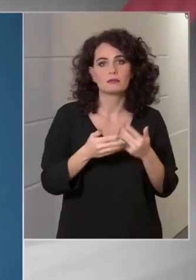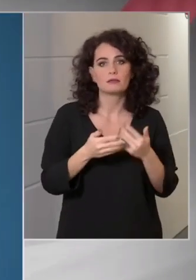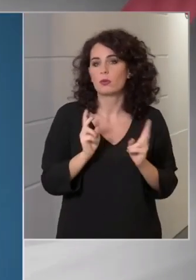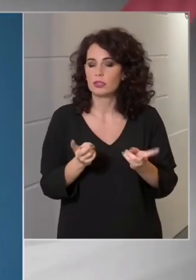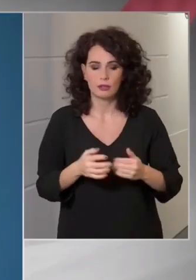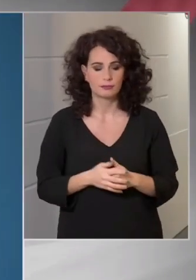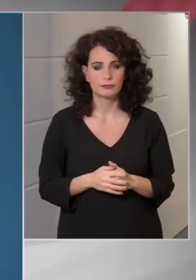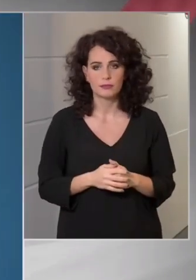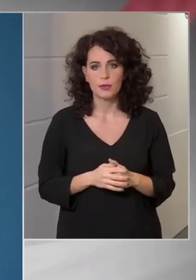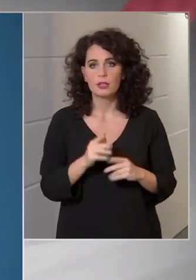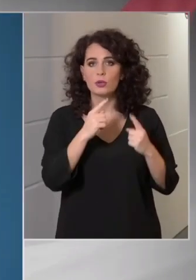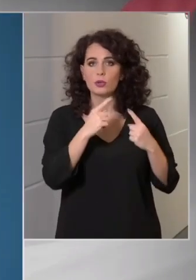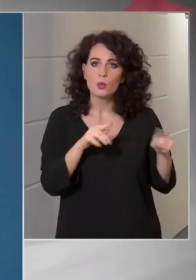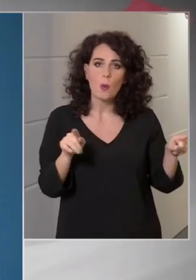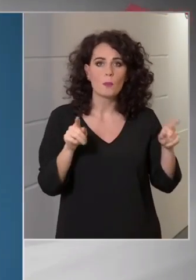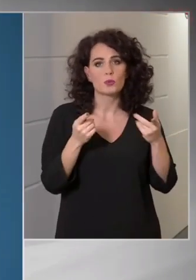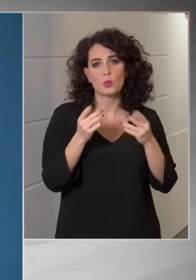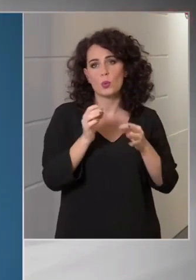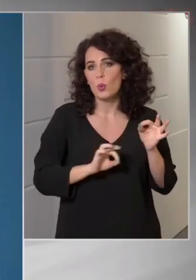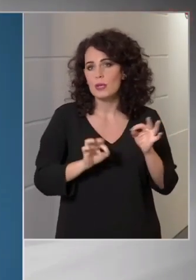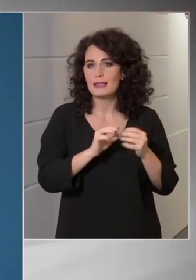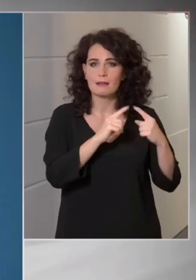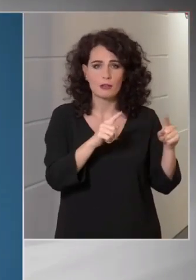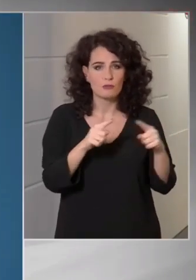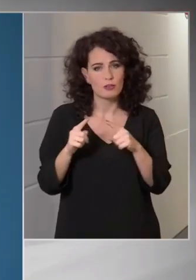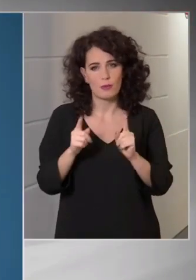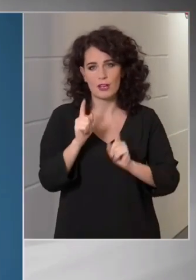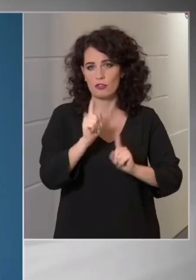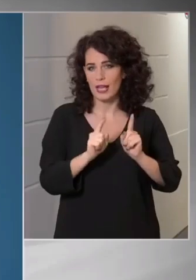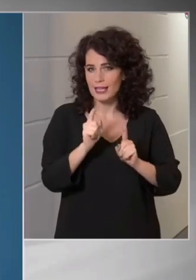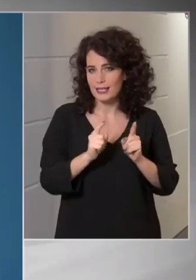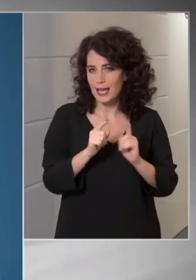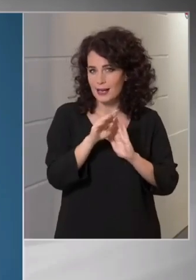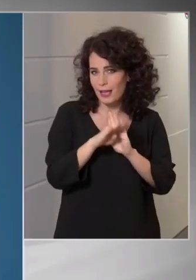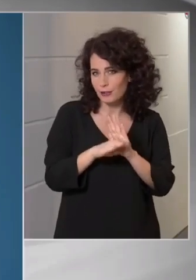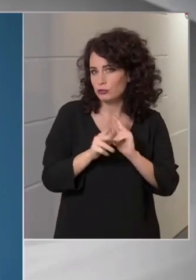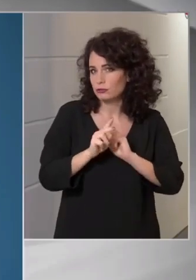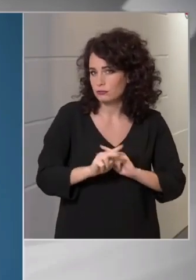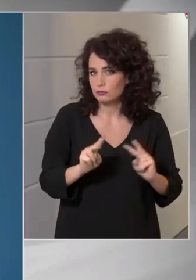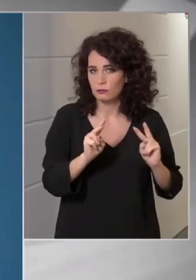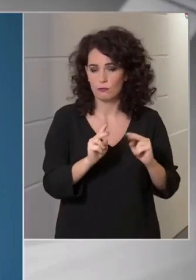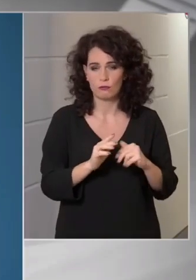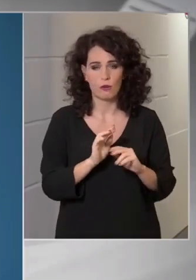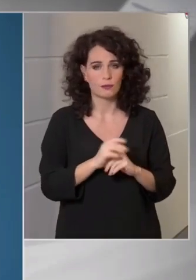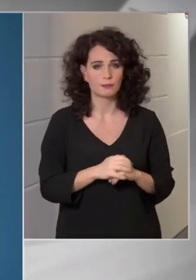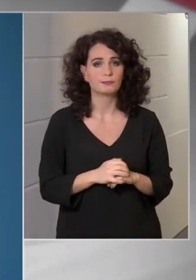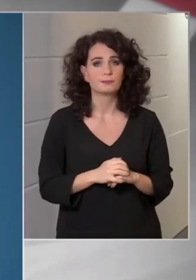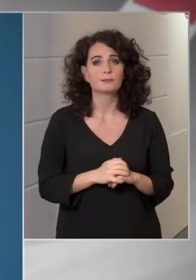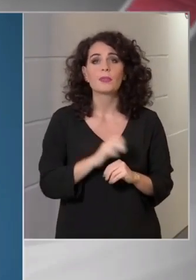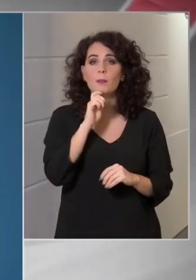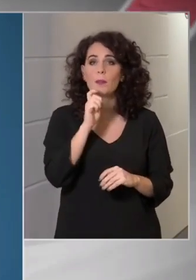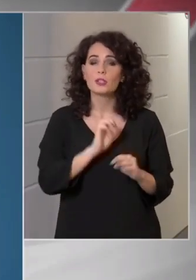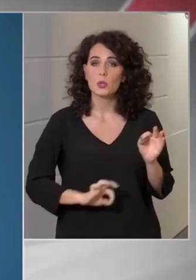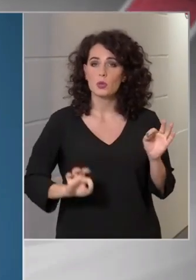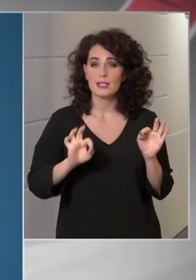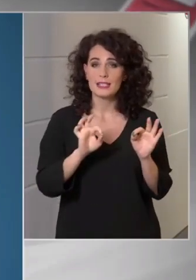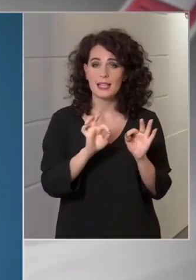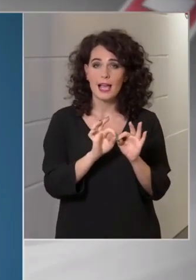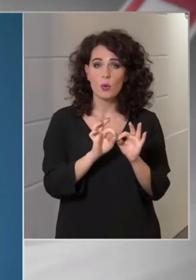országok különböző eljárásokat alkalmaznak. Magyarországon